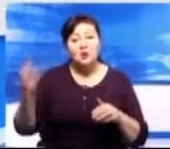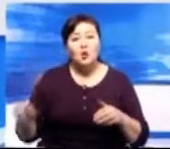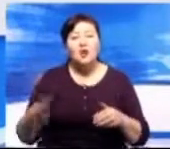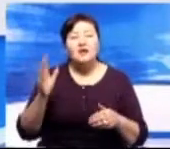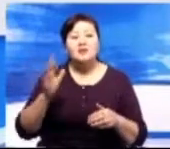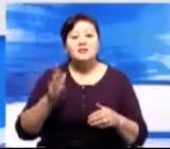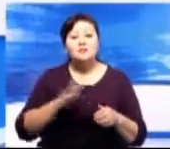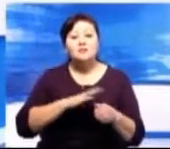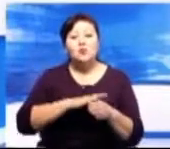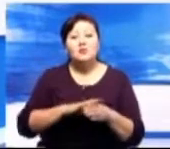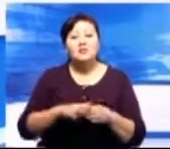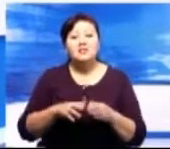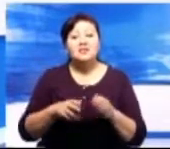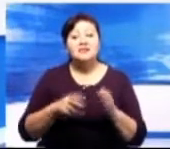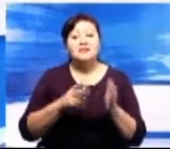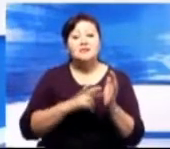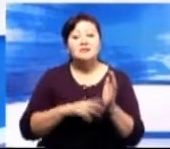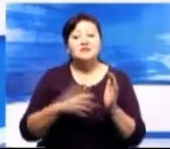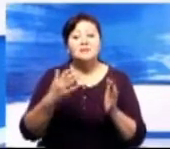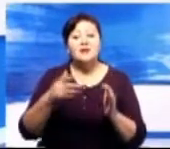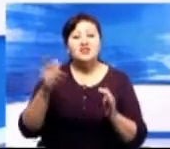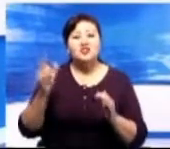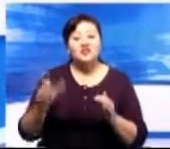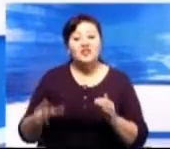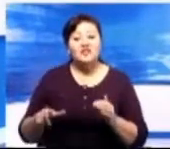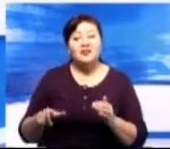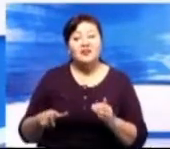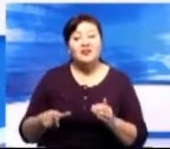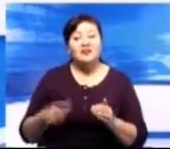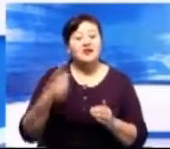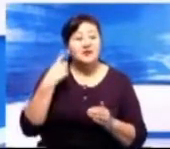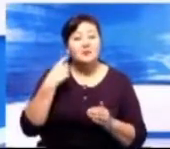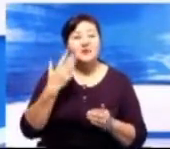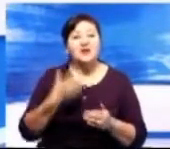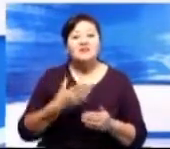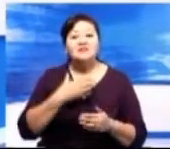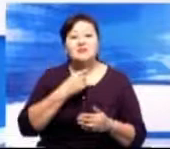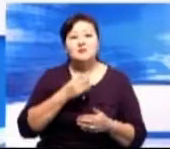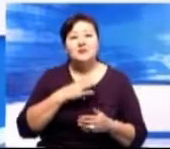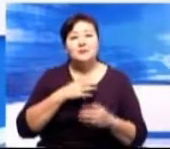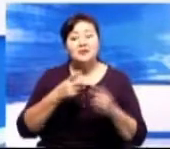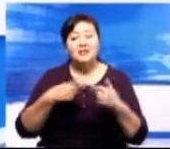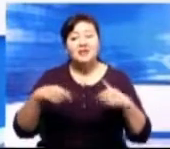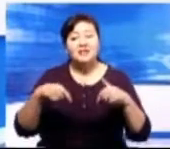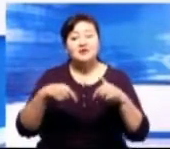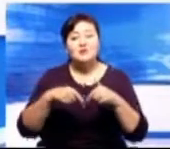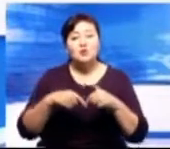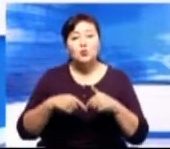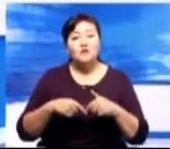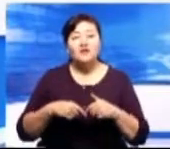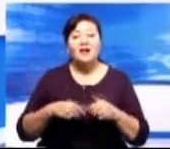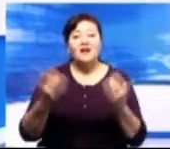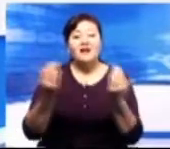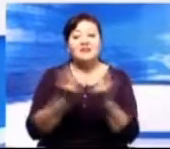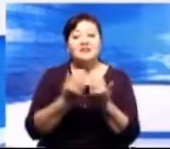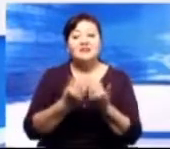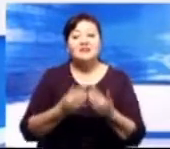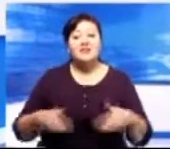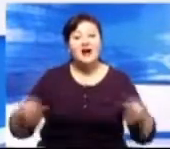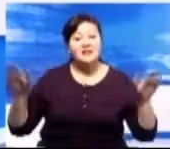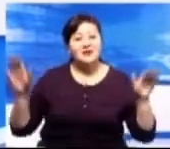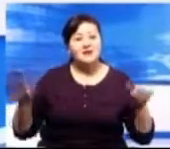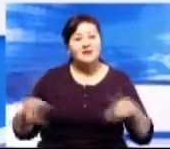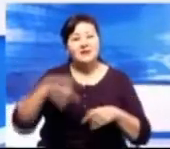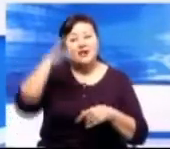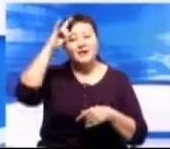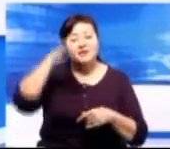лет. 55 из них он посвятил искусству. В честь юбиляра в Семии был организован концерт «Канат-Казахстан». Во время торжественной части